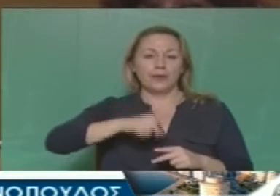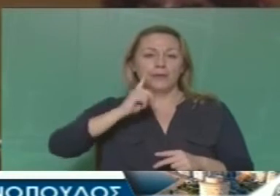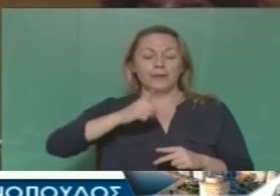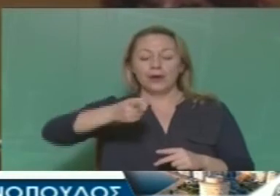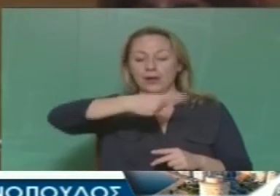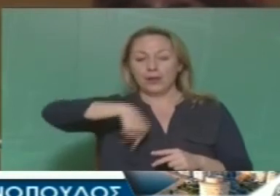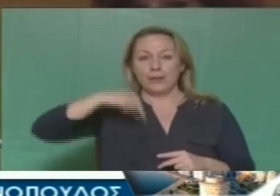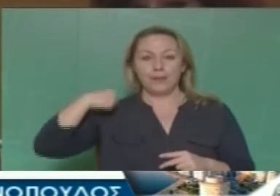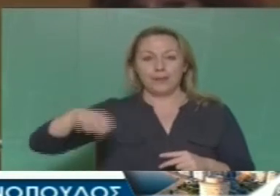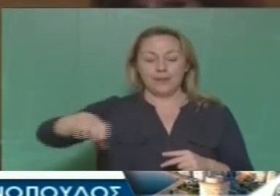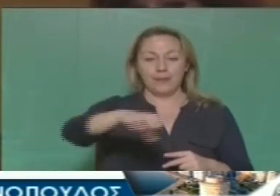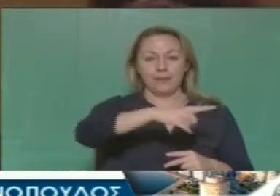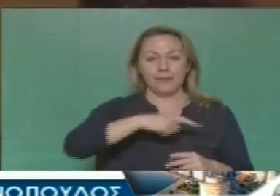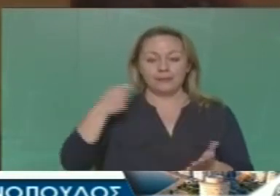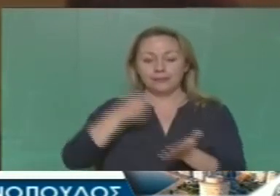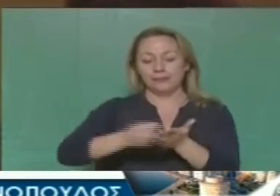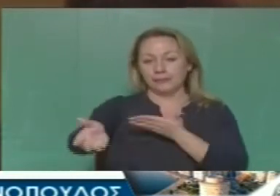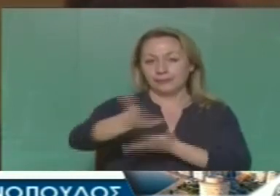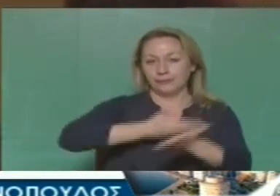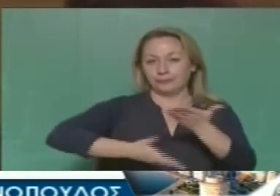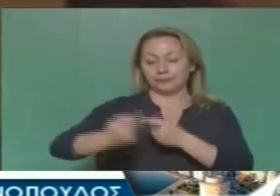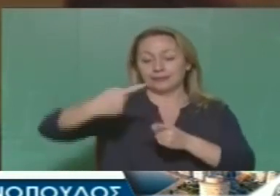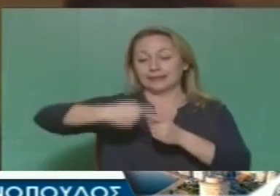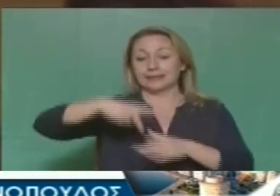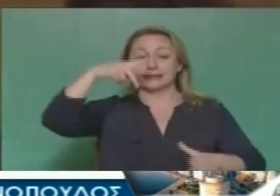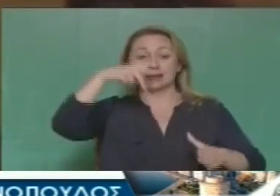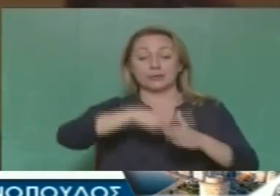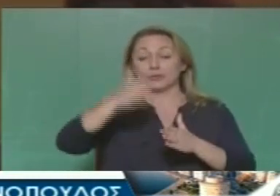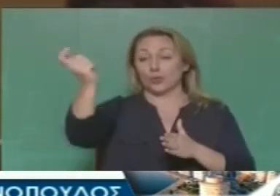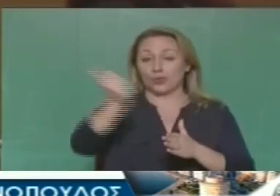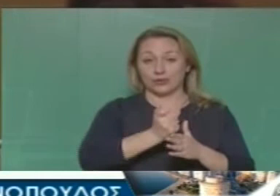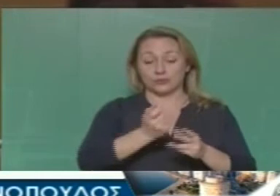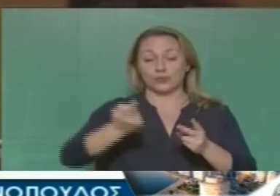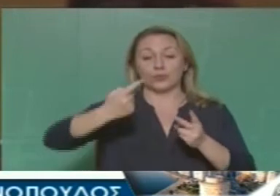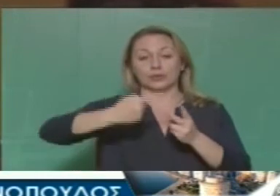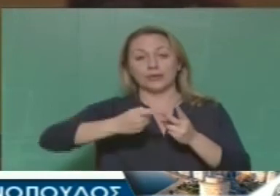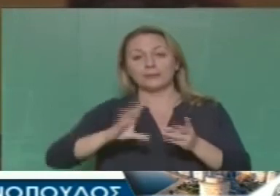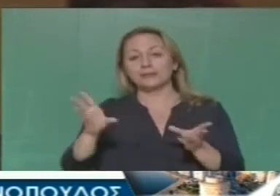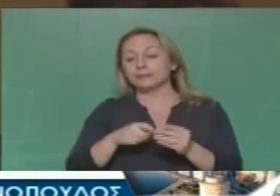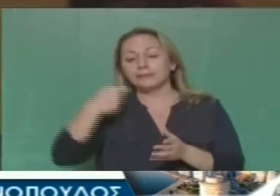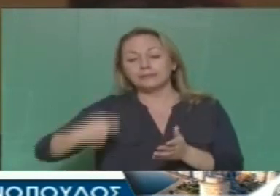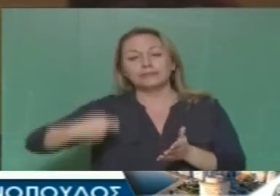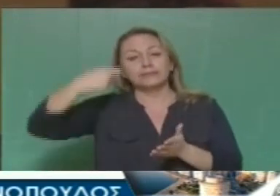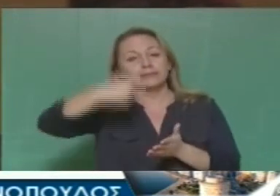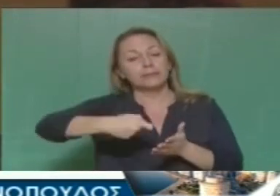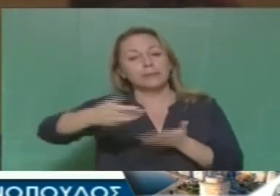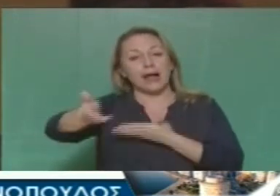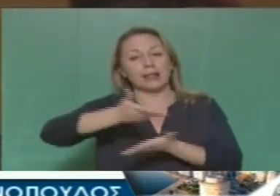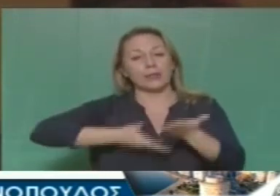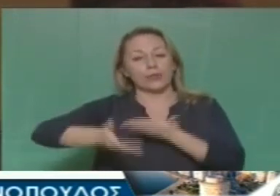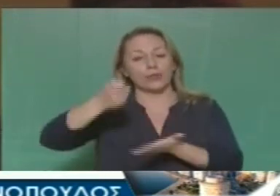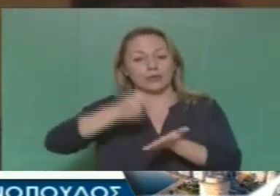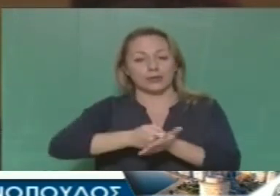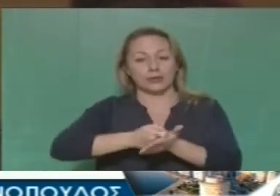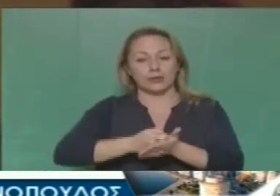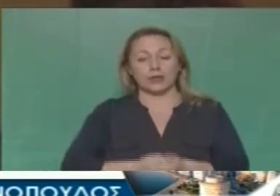μέσα από τα ανταποδοτικά τέλη και μέσα από το τραπεζικό δανεισμό, που έρχεται να πληρωθεί και μέσα από τα ανταποδοτικά τέλη. Ξεπερνάει το μισό